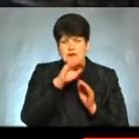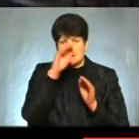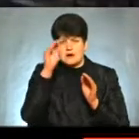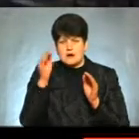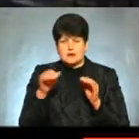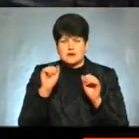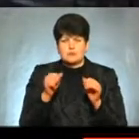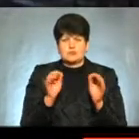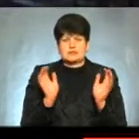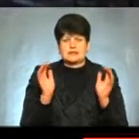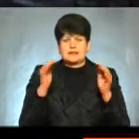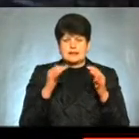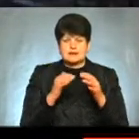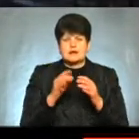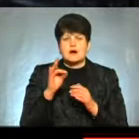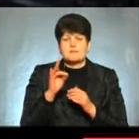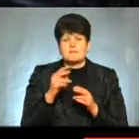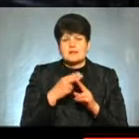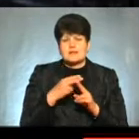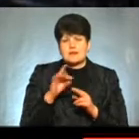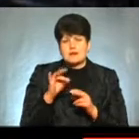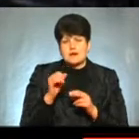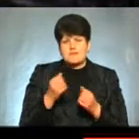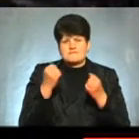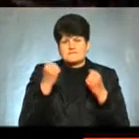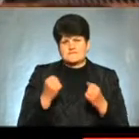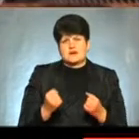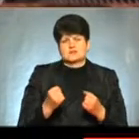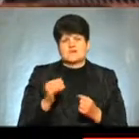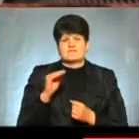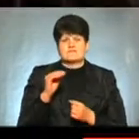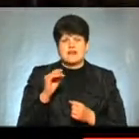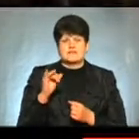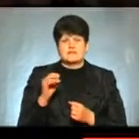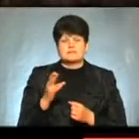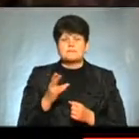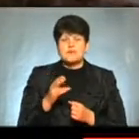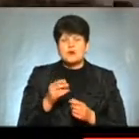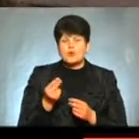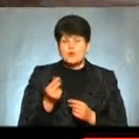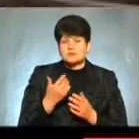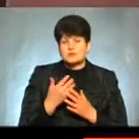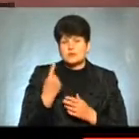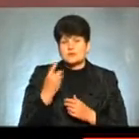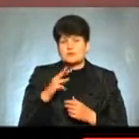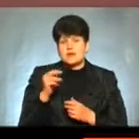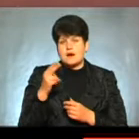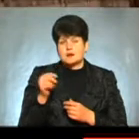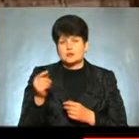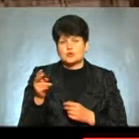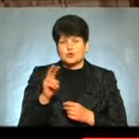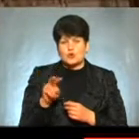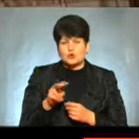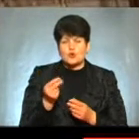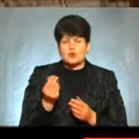французький Нотр-Дам де-Парі Металова жрама у три з половиною рази важче за ефелеву вежу Коштував новий саркофаг понад мільярди доларів, гроші